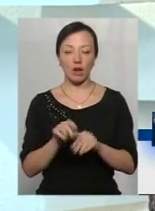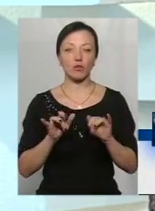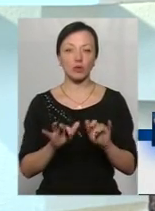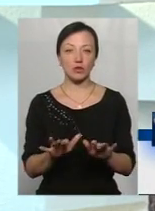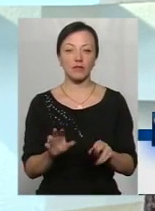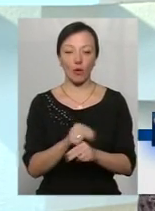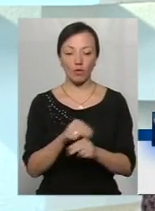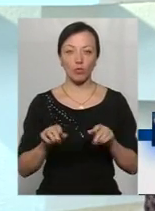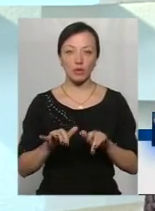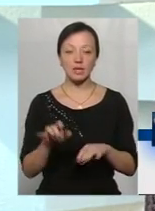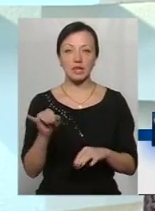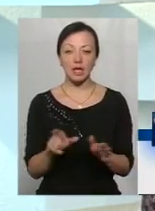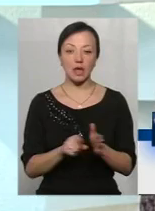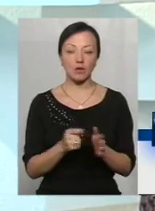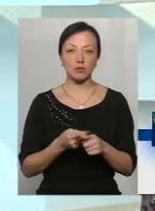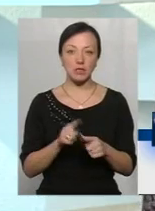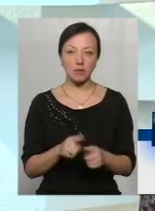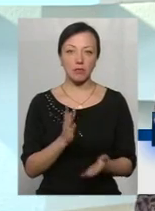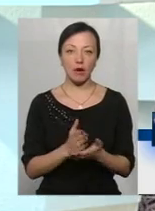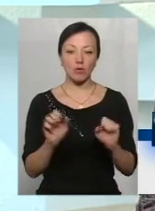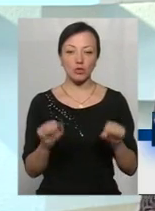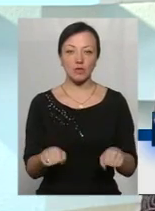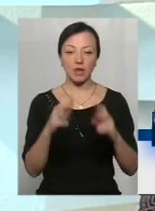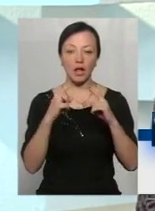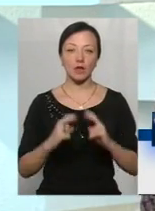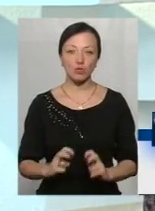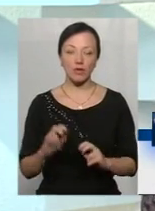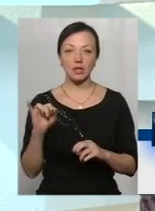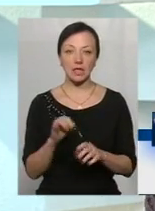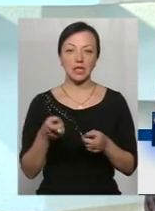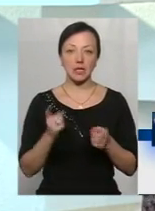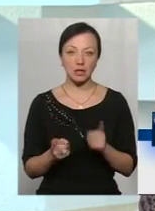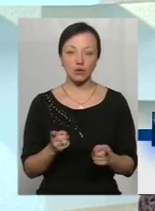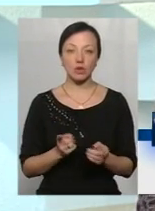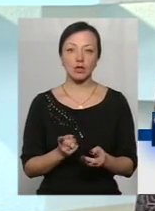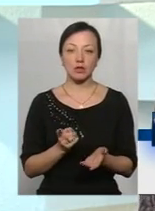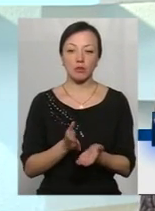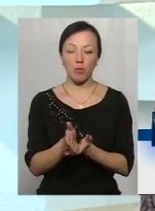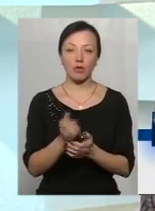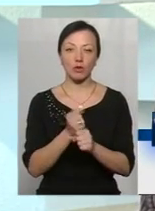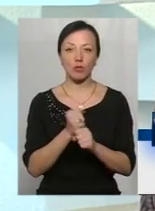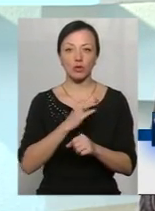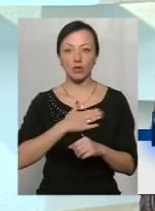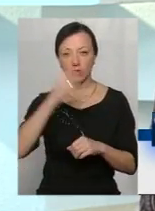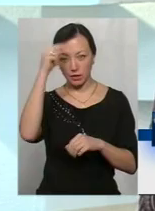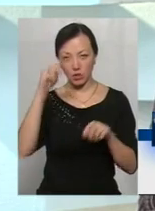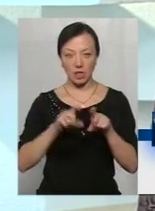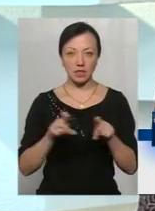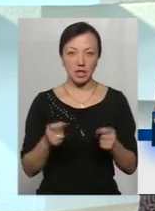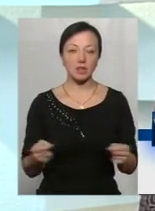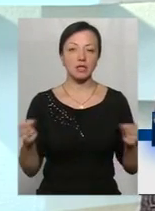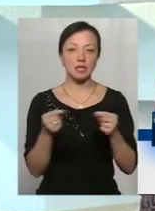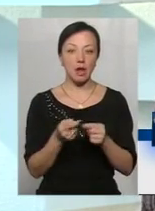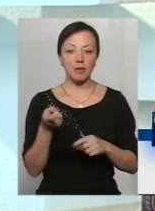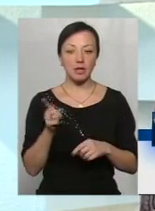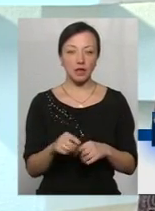виховному процесі. І разом з тим вони мають можливість аналізувати і дійсно спрямовувати роботу наших навчальних закладів саме